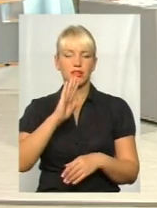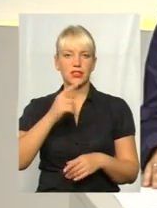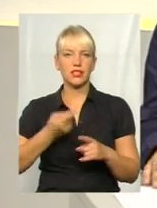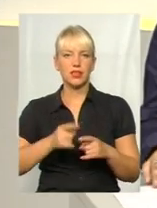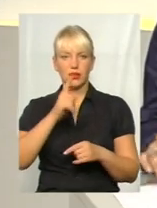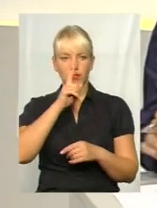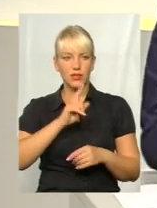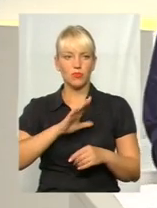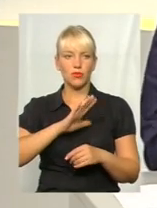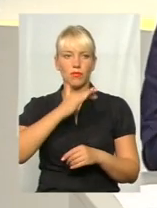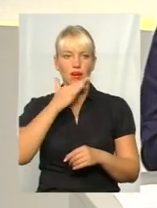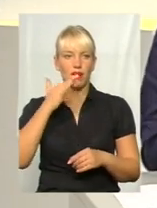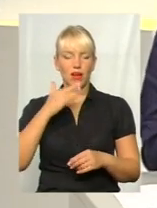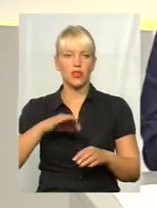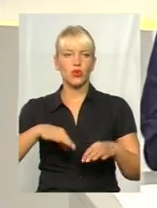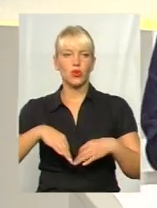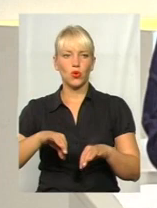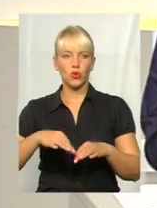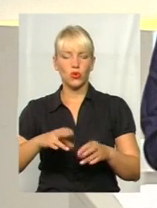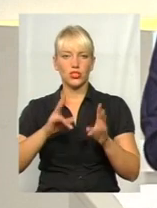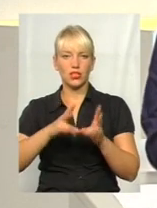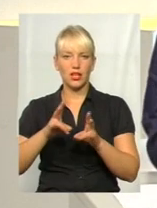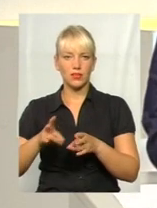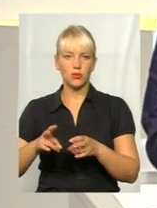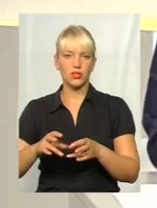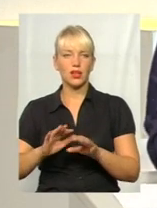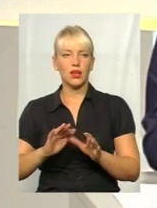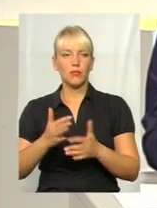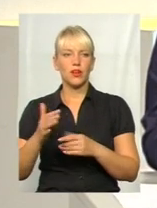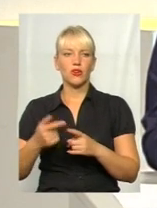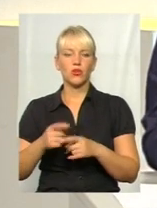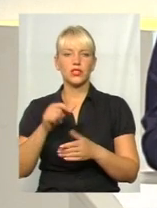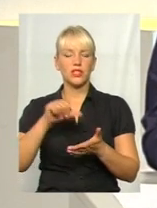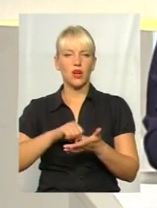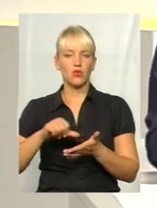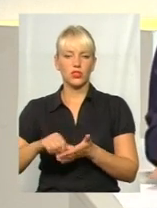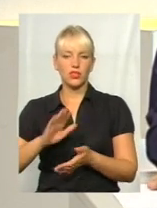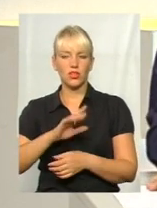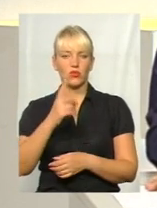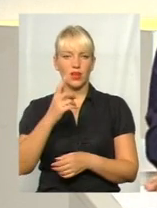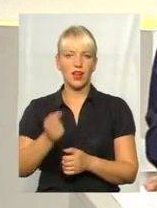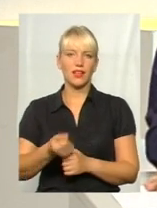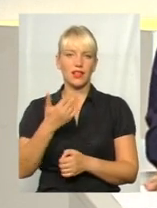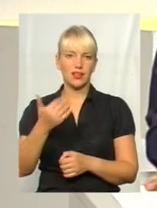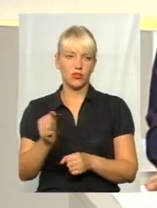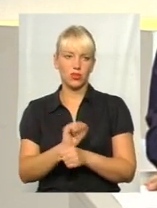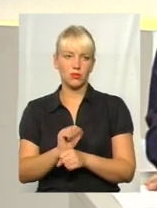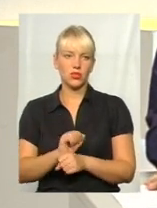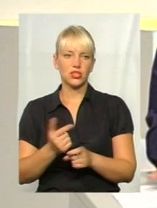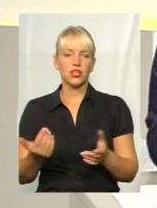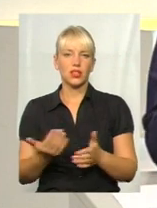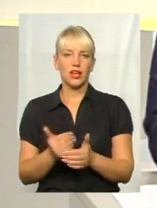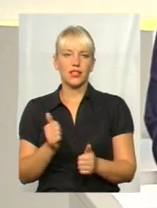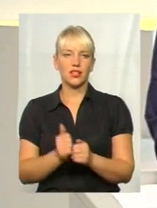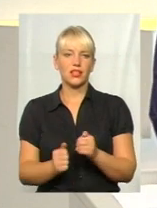у нас дуже багато було дорожньо-транспортних пригод за участю не однієї, а декількох машин, які, як найчастіше